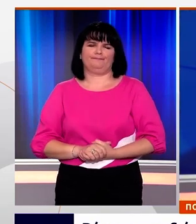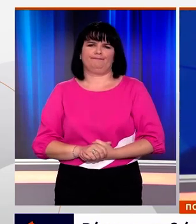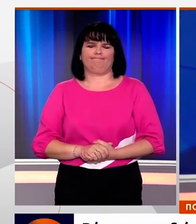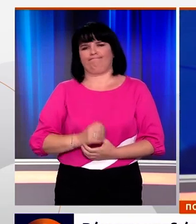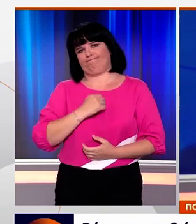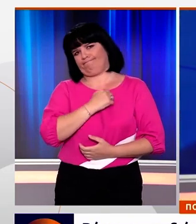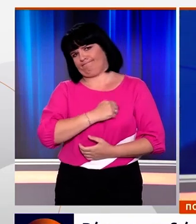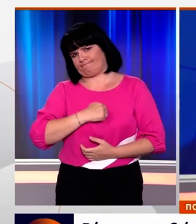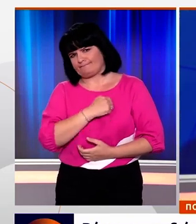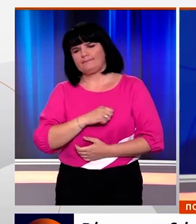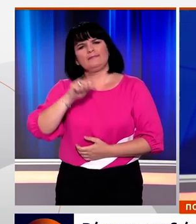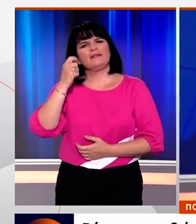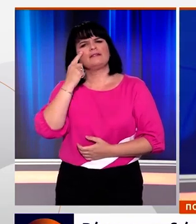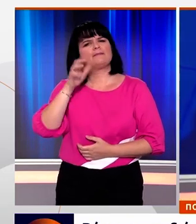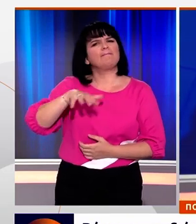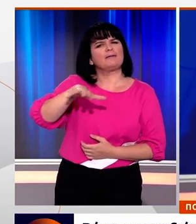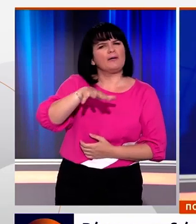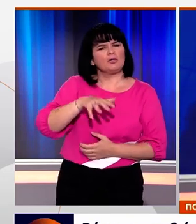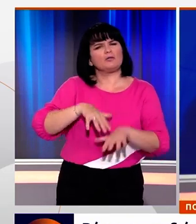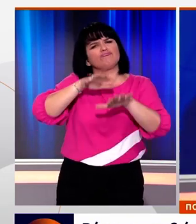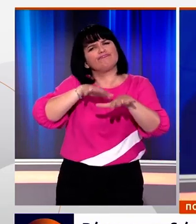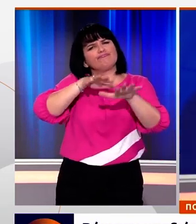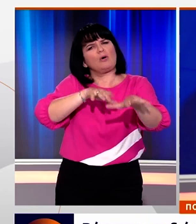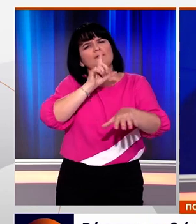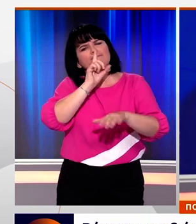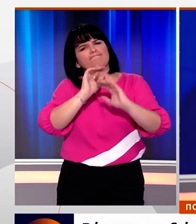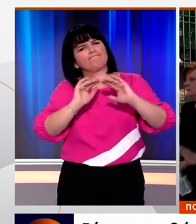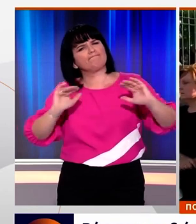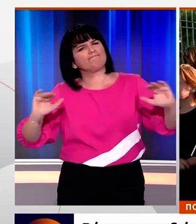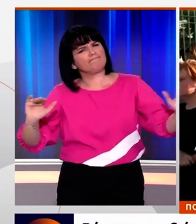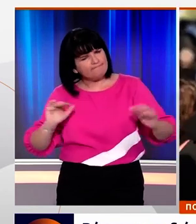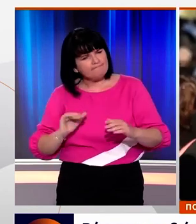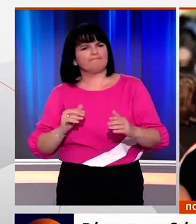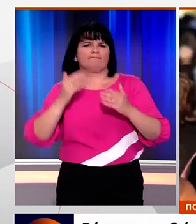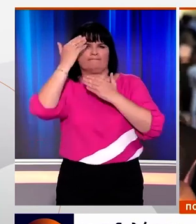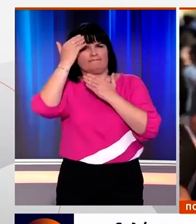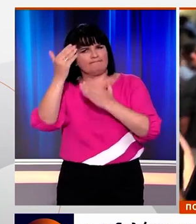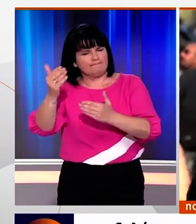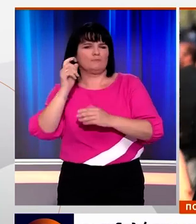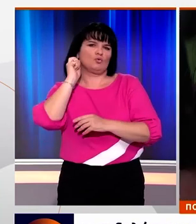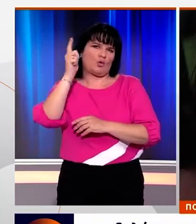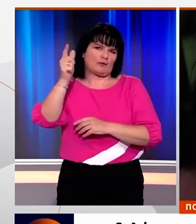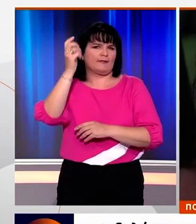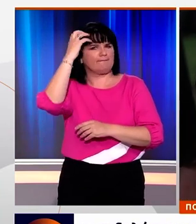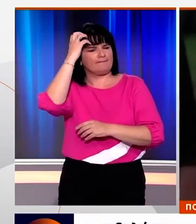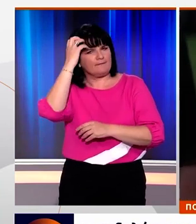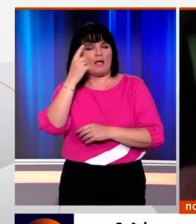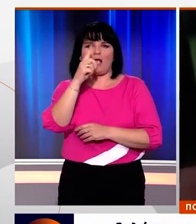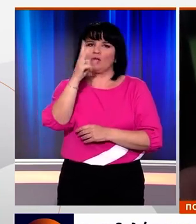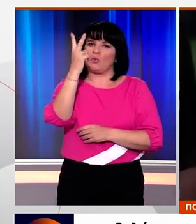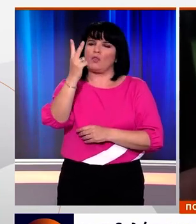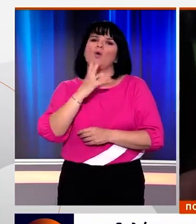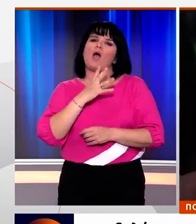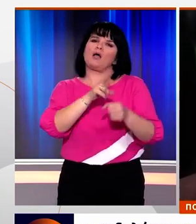Ράγησαν καρδιές χθες στο μάτι στη σιωπηλή πορεία των κατοίκων της περιοχής με την οποία ολοκληρώθηκαν οι εκδηλώσεις μνήμης για τα 102